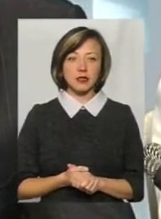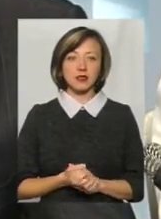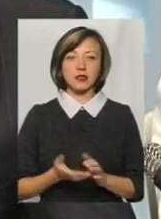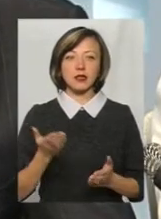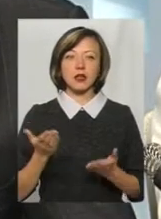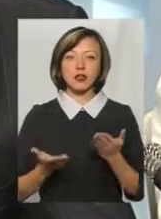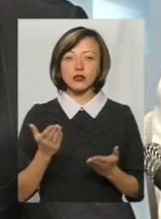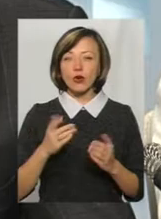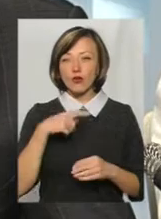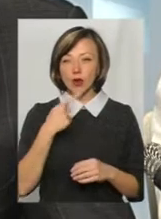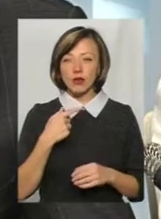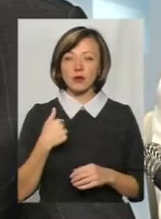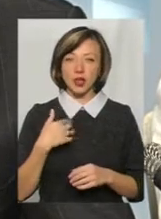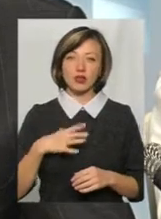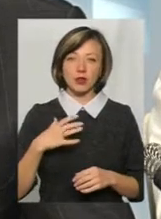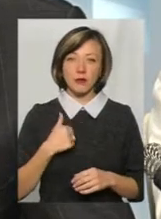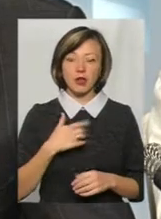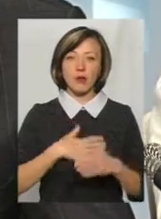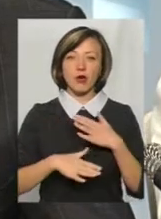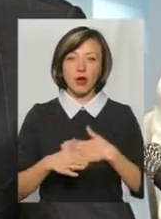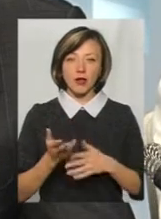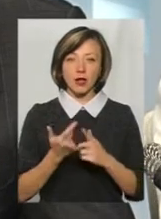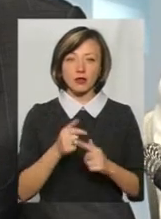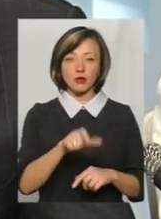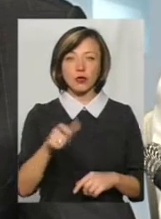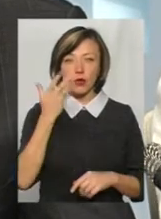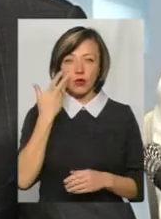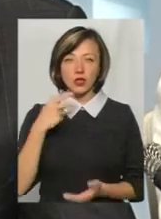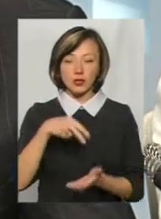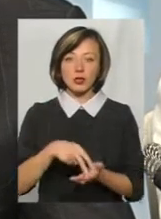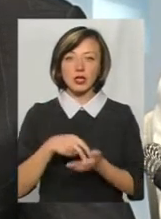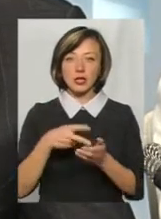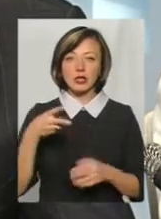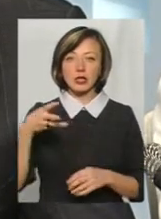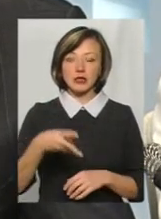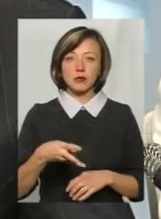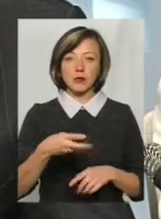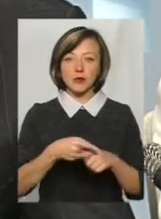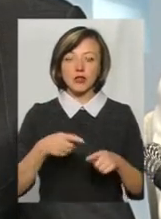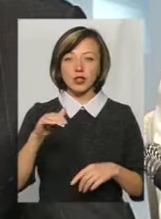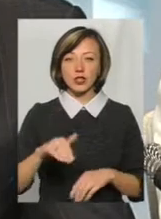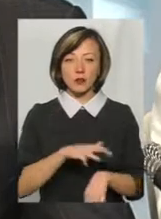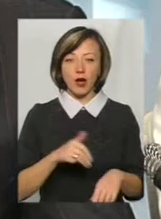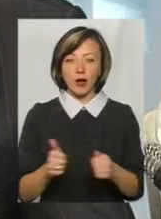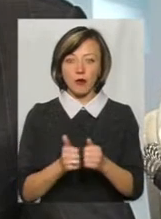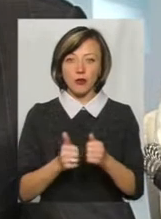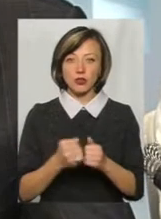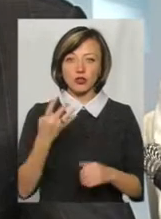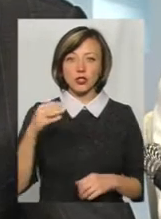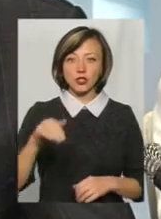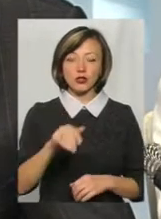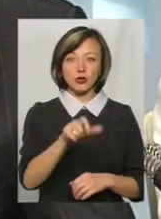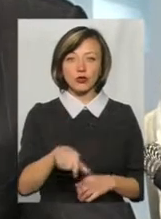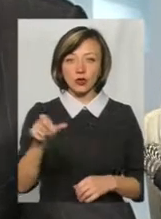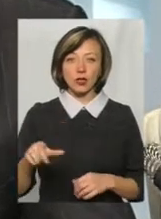І мене особисто порадувала та кількість людей, тому що коли стоїть 3,5 тисячі правоохоронців, а поряд з ними 4 тисячі